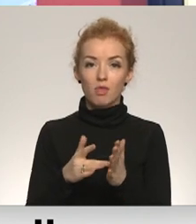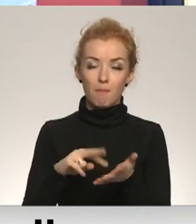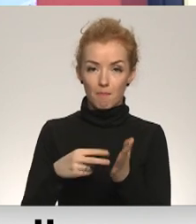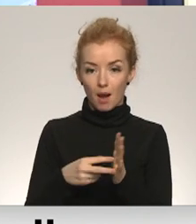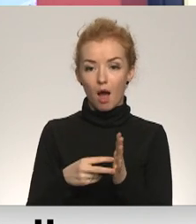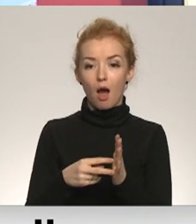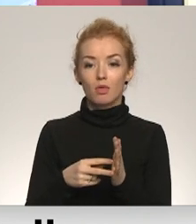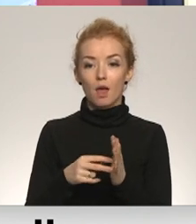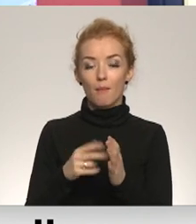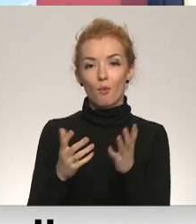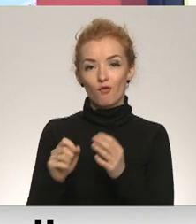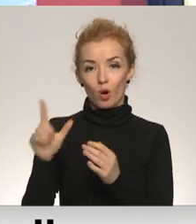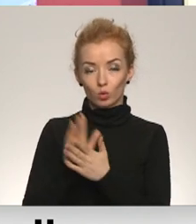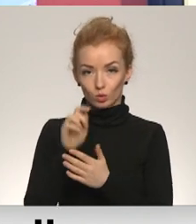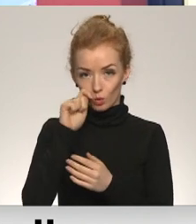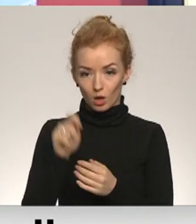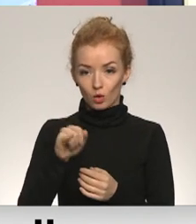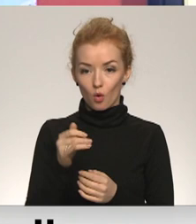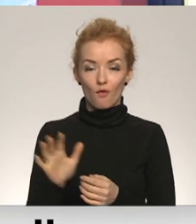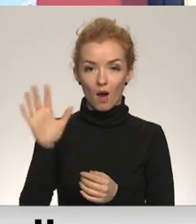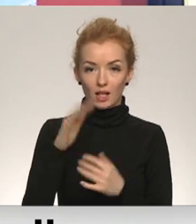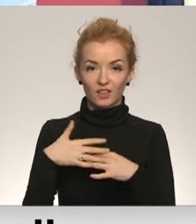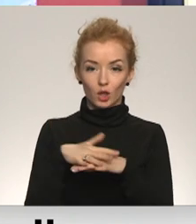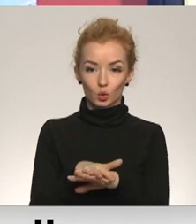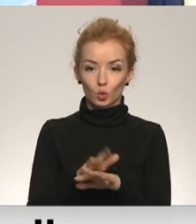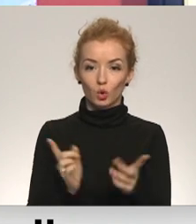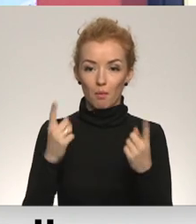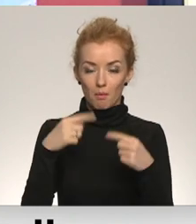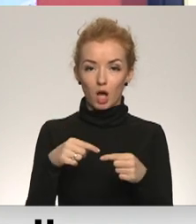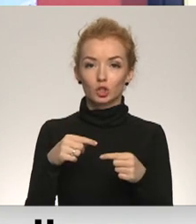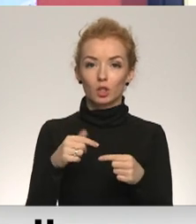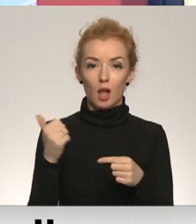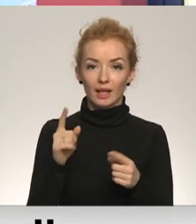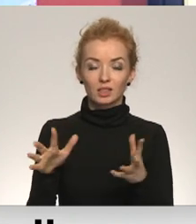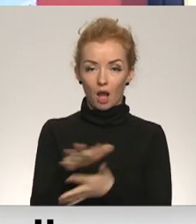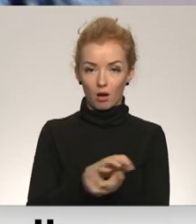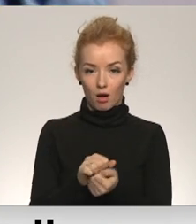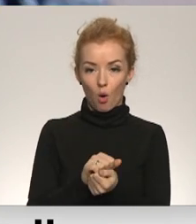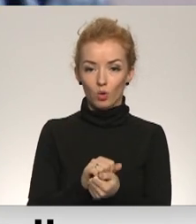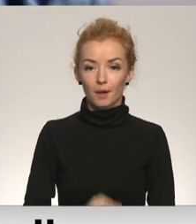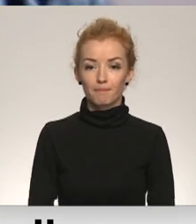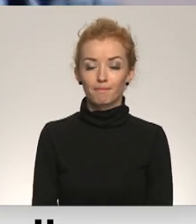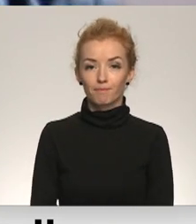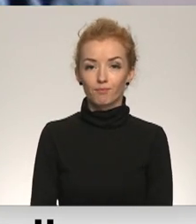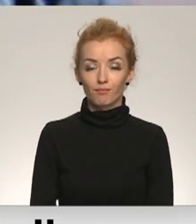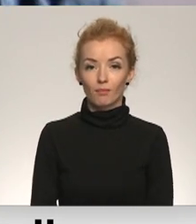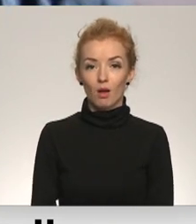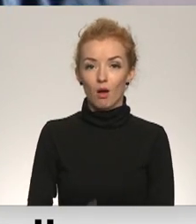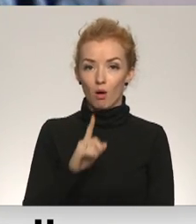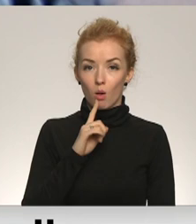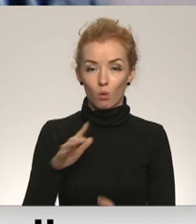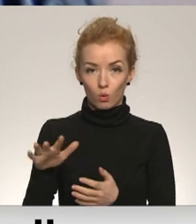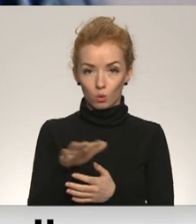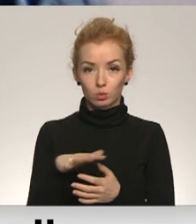pavērsties tieši Ukrainas virzībā, jo valsts infrastruktūras šobrīd tur varētu tiekt ir pilnībā sagrauta. Savukārt Ludzas novada